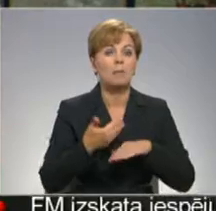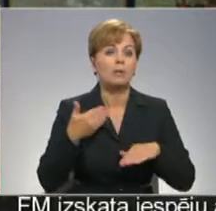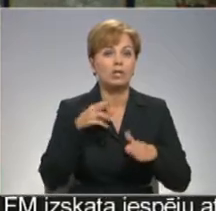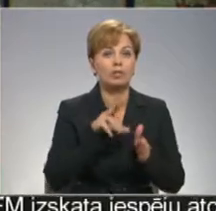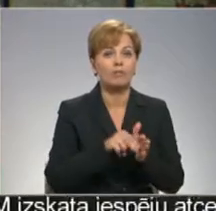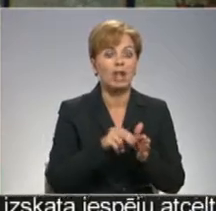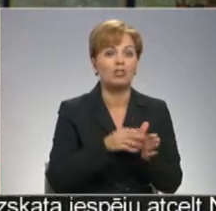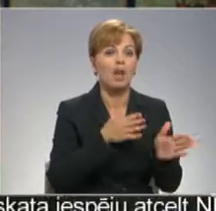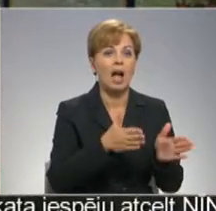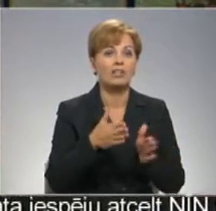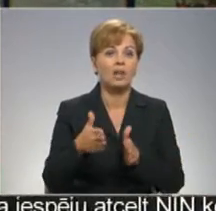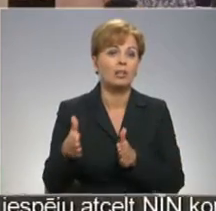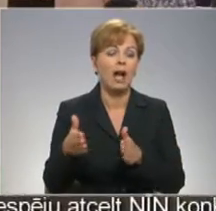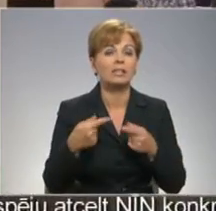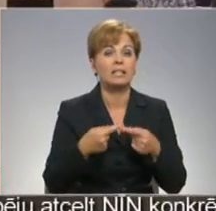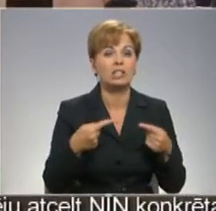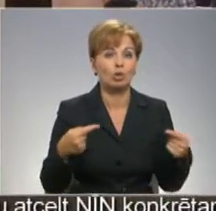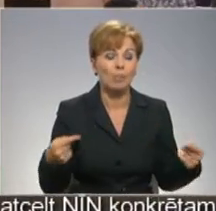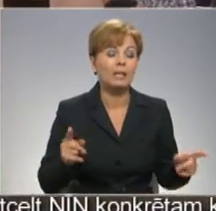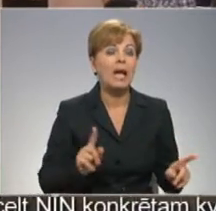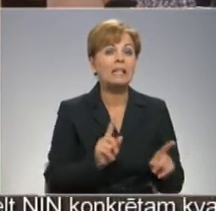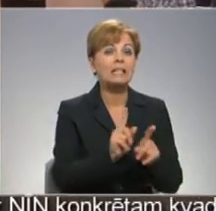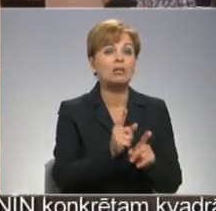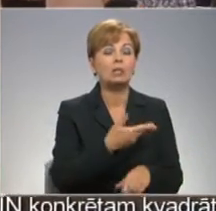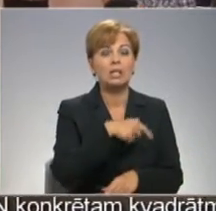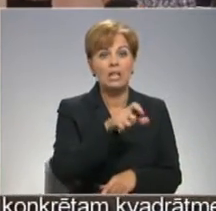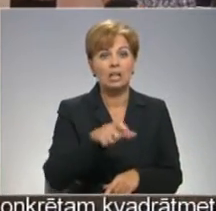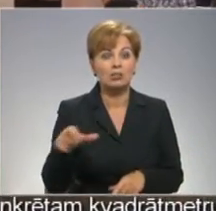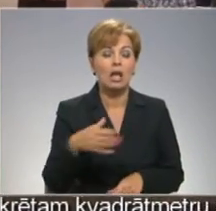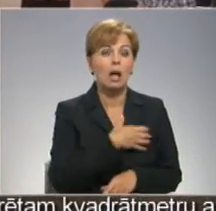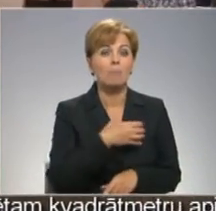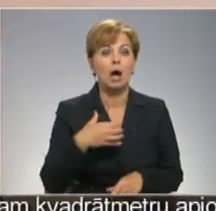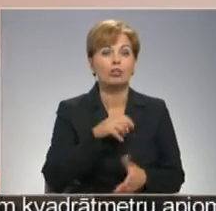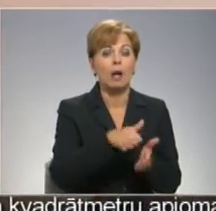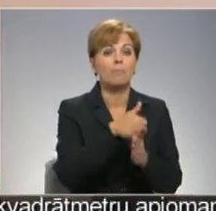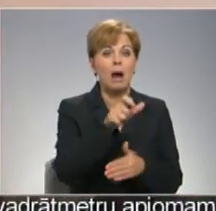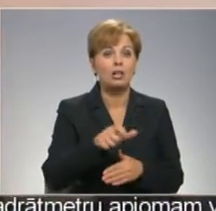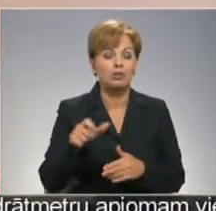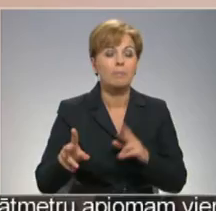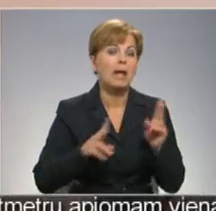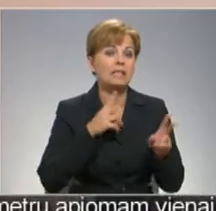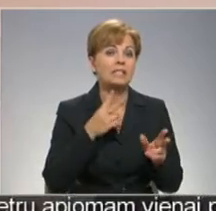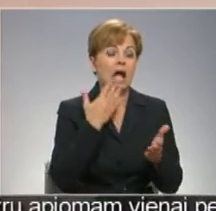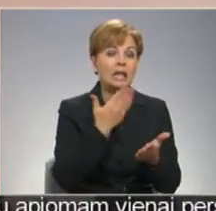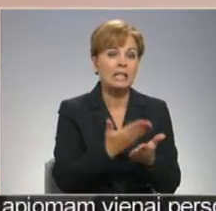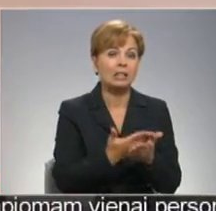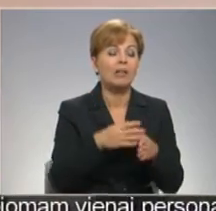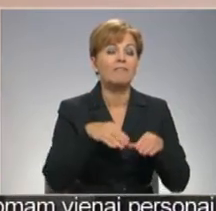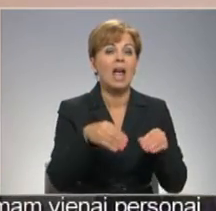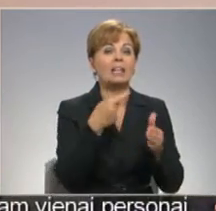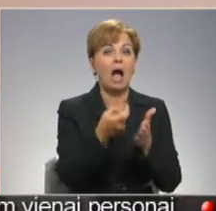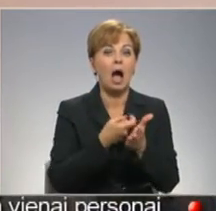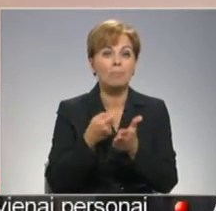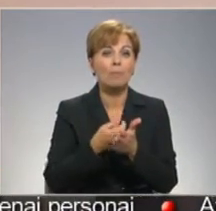aģitācijas instrumentu. Tiekoties ar iedzīvotājiem un pašvaldību pārstāvjiem izskanēja ieteikums veikt aptāju, lai